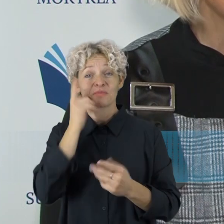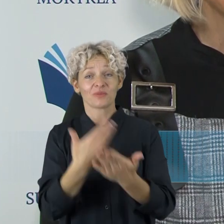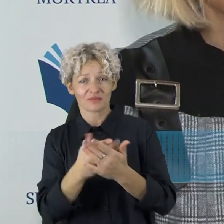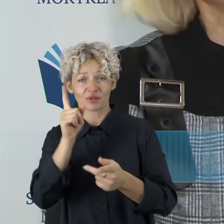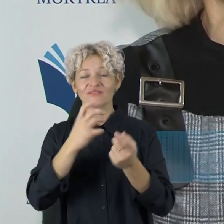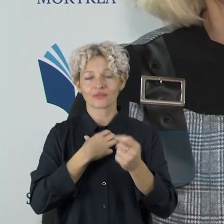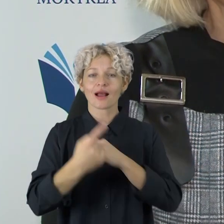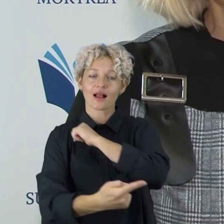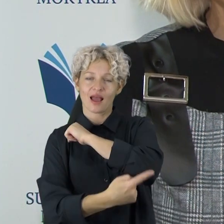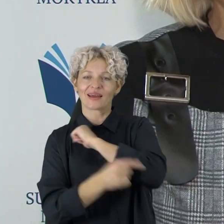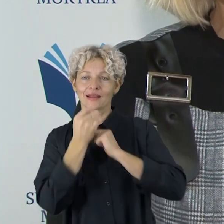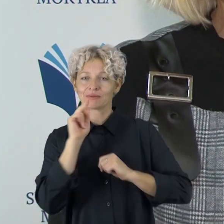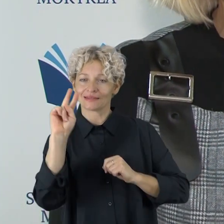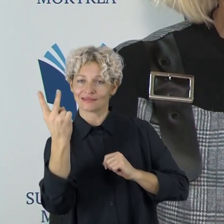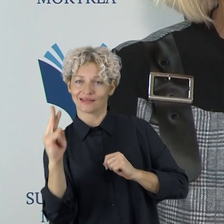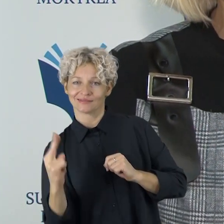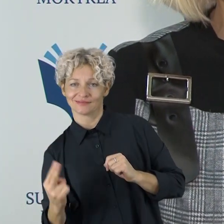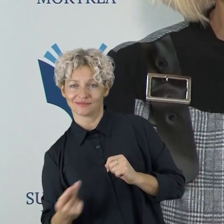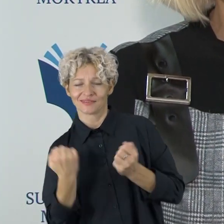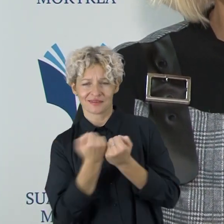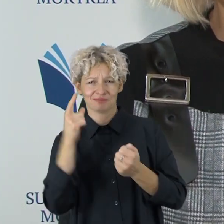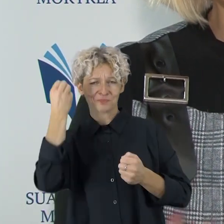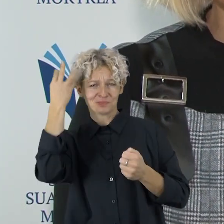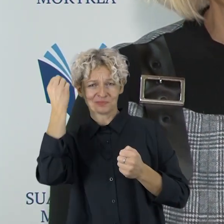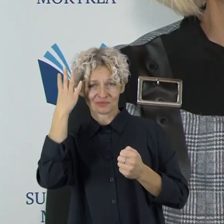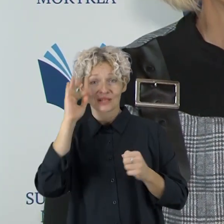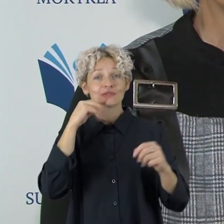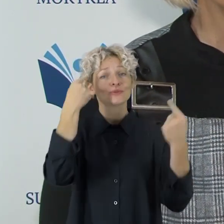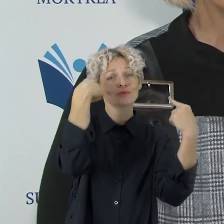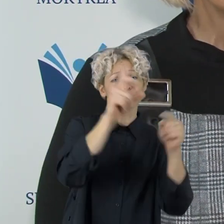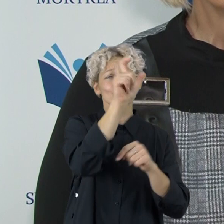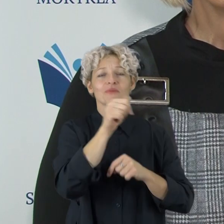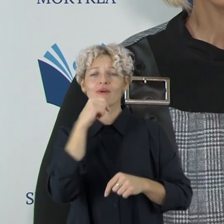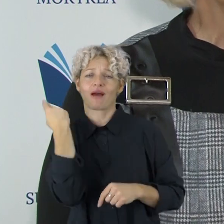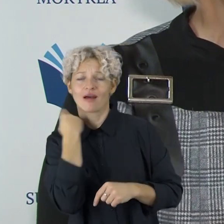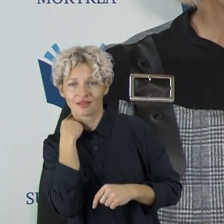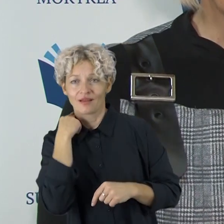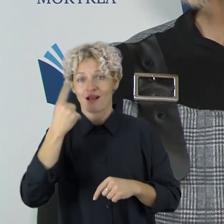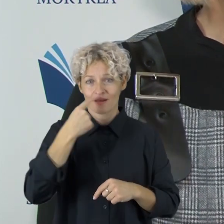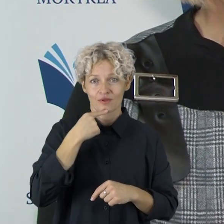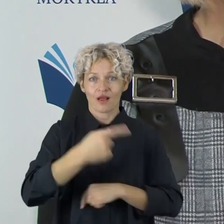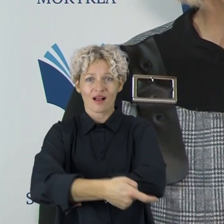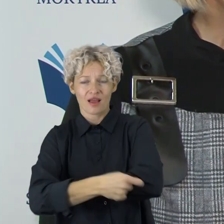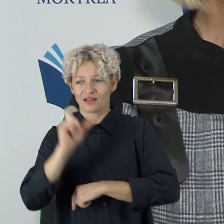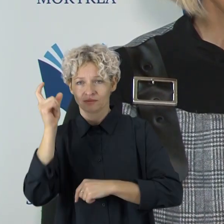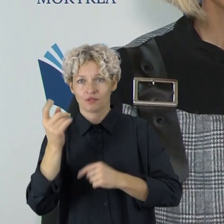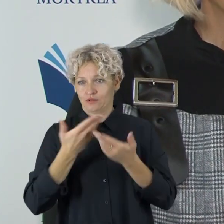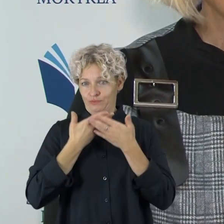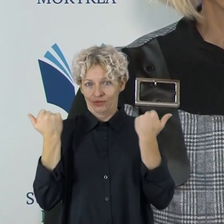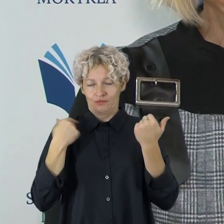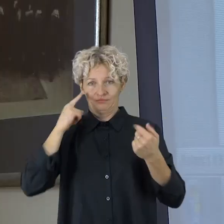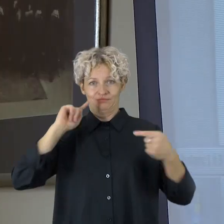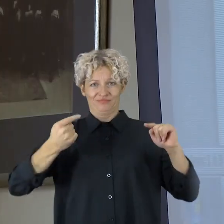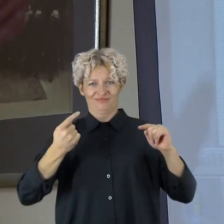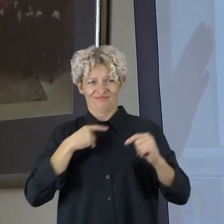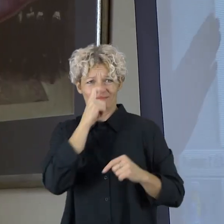asmenavimo sistemas. Sankių yra tiem žmonėm, kurių gimtoje kalboje šių sistemų